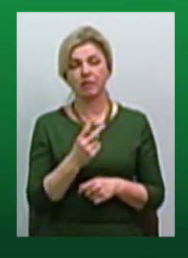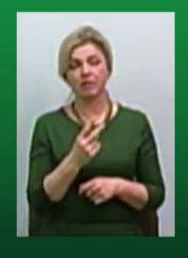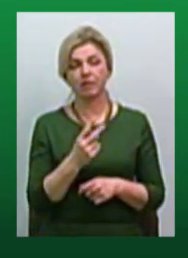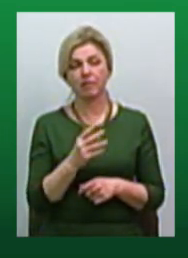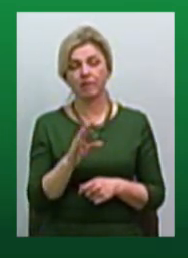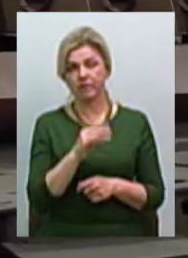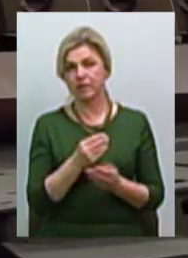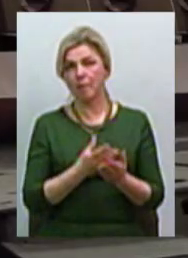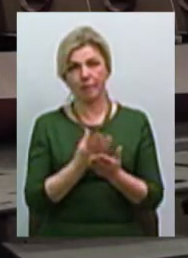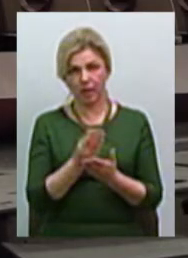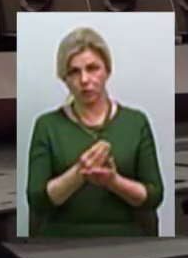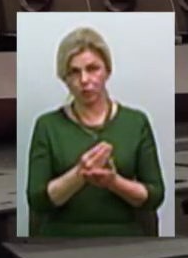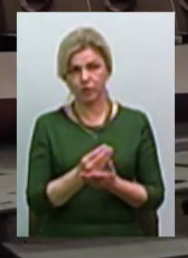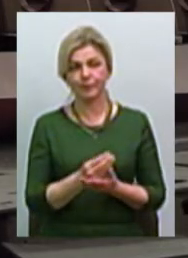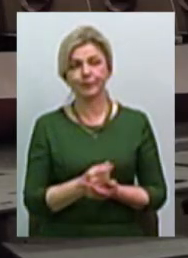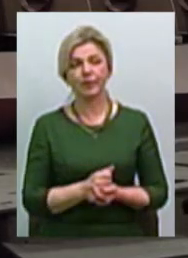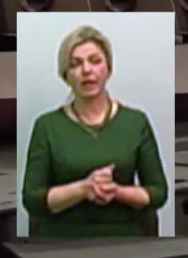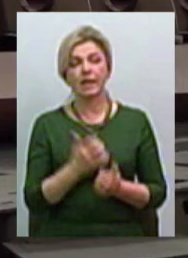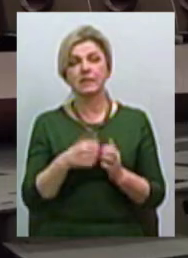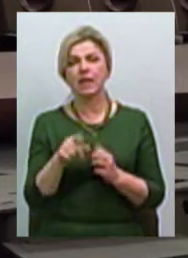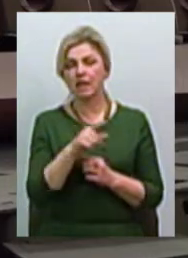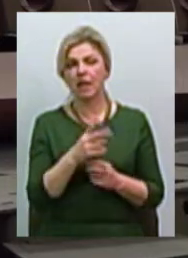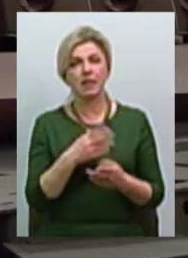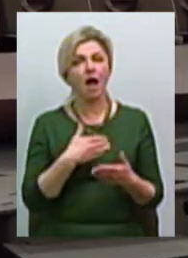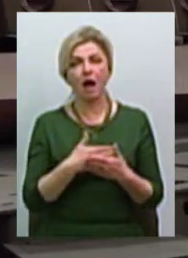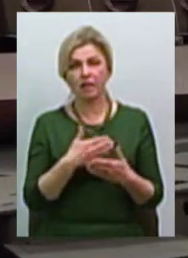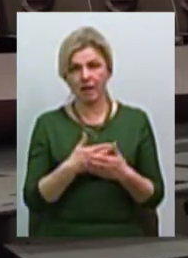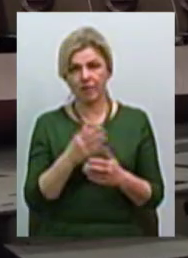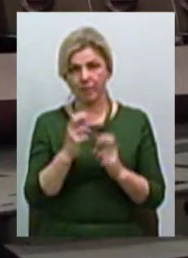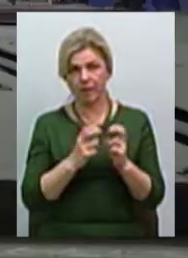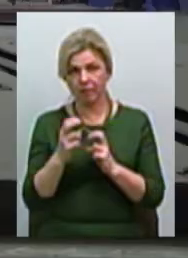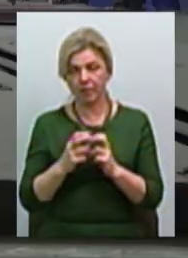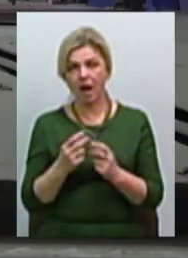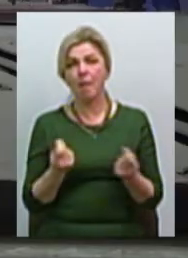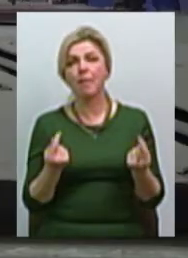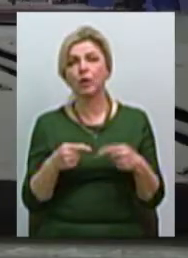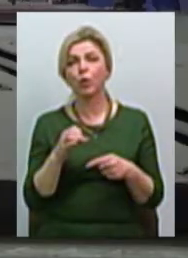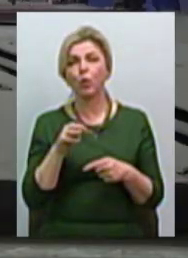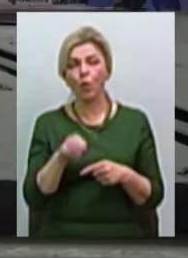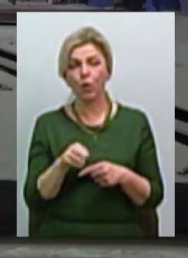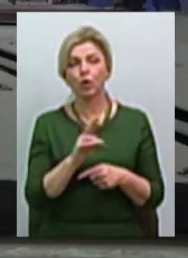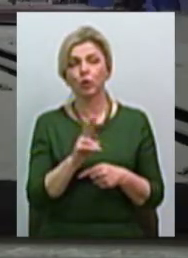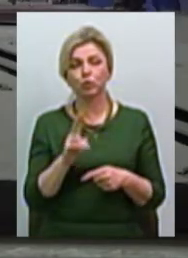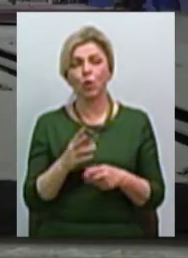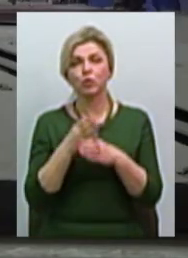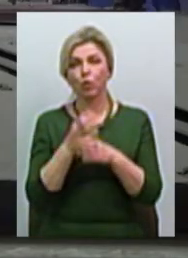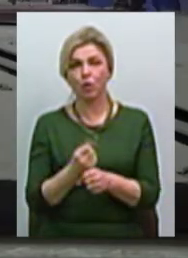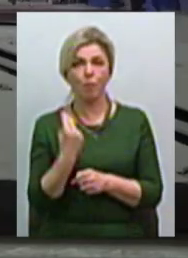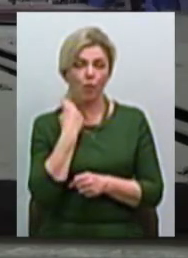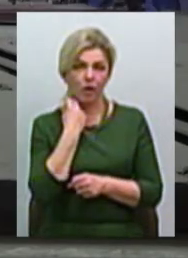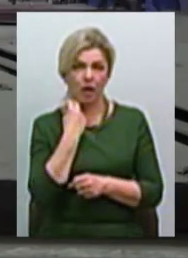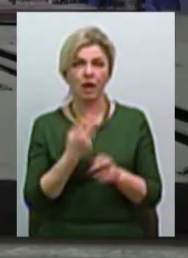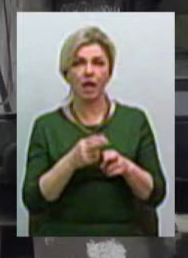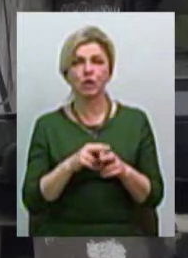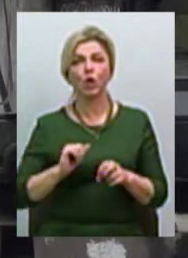В категорії неактивних підприємств банкрутів є об'єкт, який посприяв загальному скороченню боргів цього року. Публічне